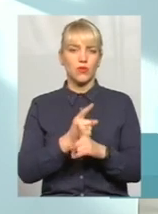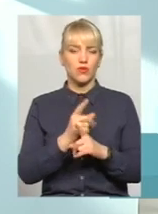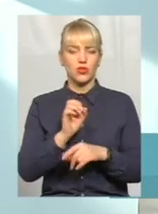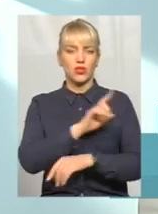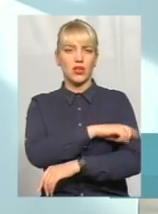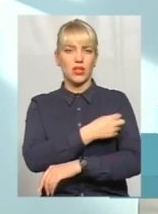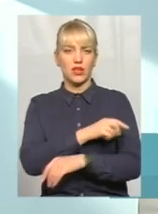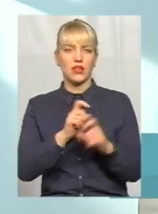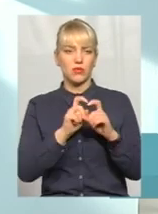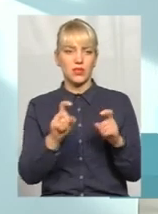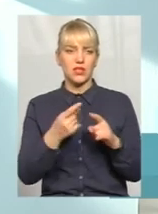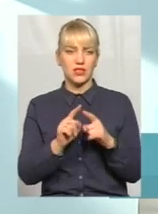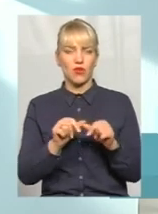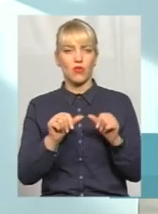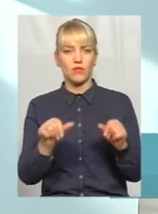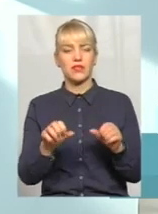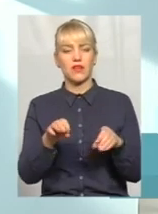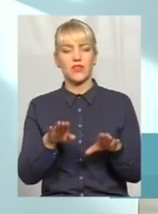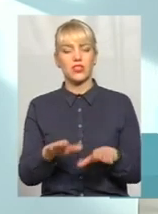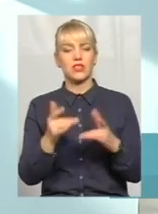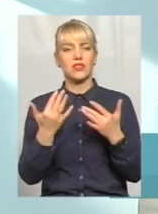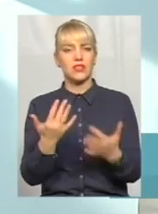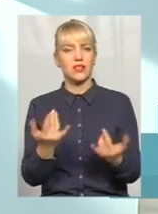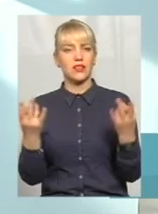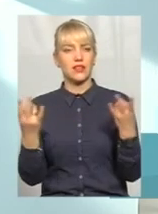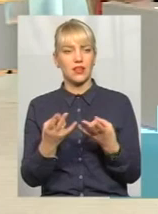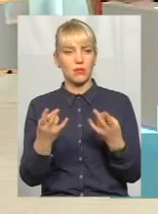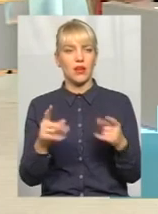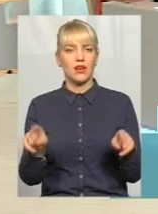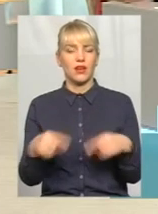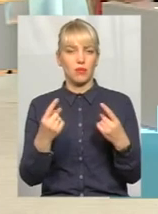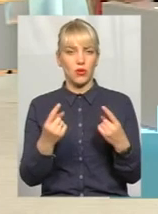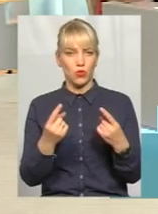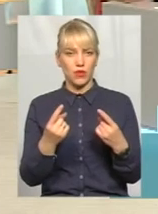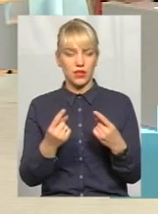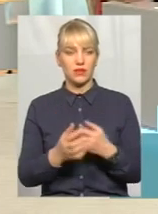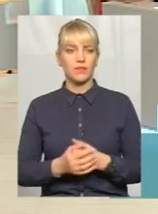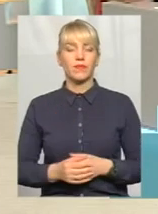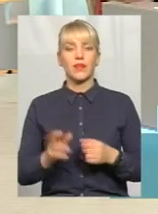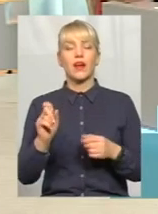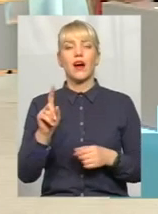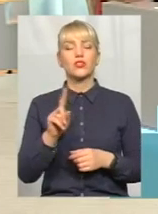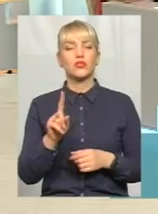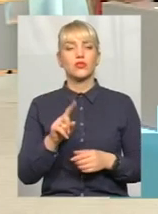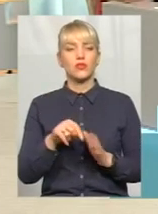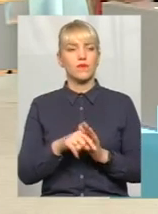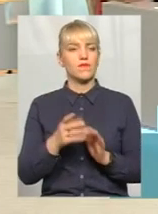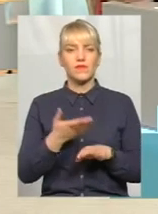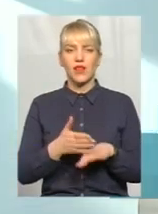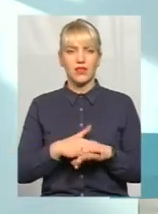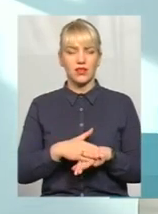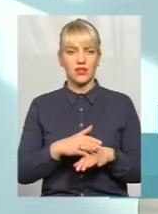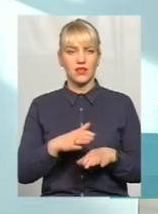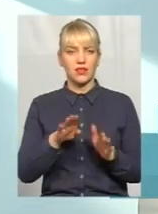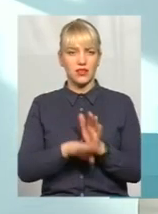лікарняному закладі. Ця комісія вирішує, скільки треба реабілітувати. А найгірше, що є в цій